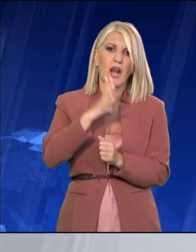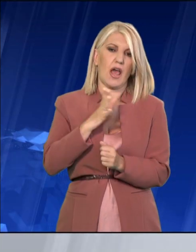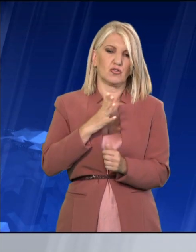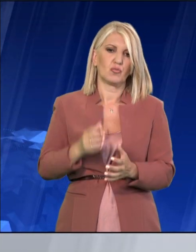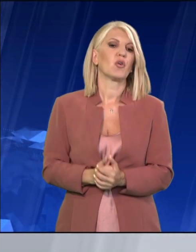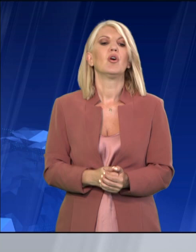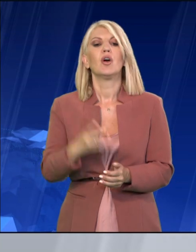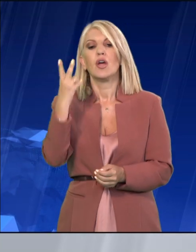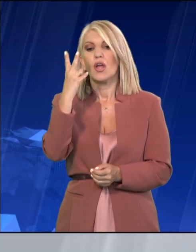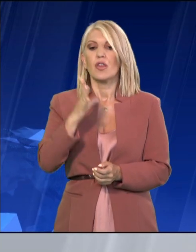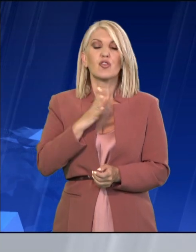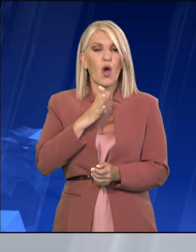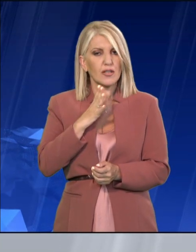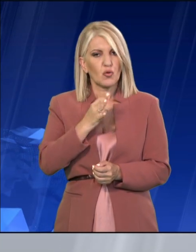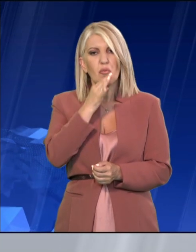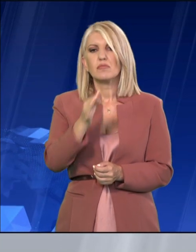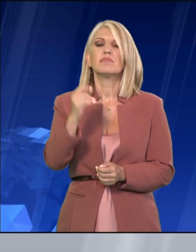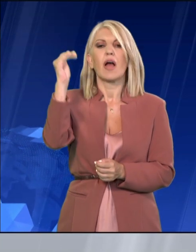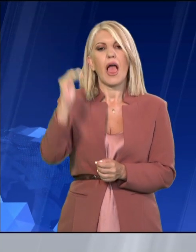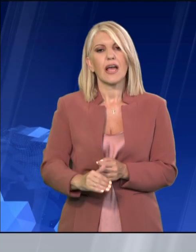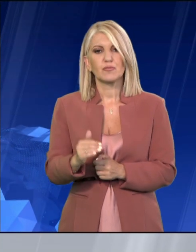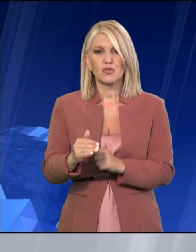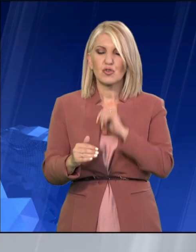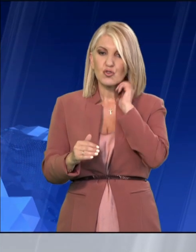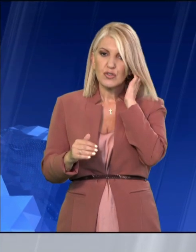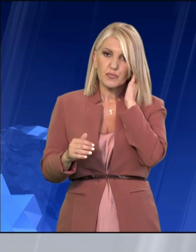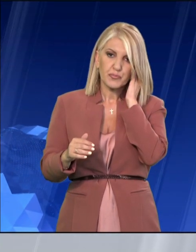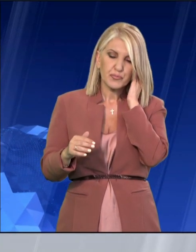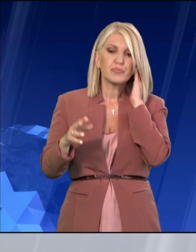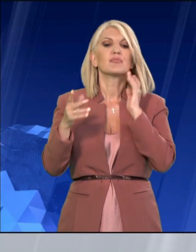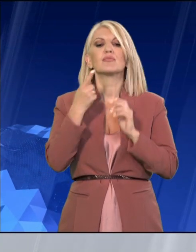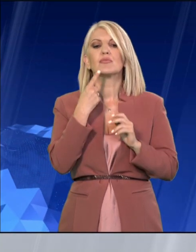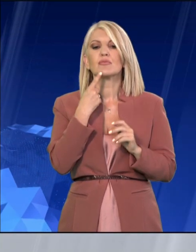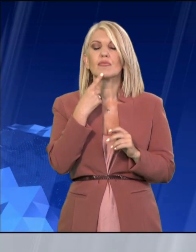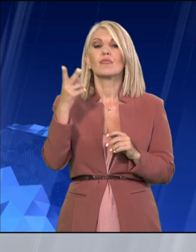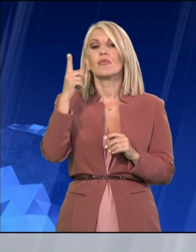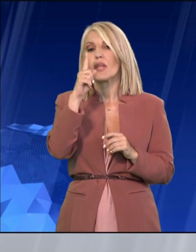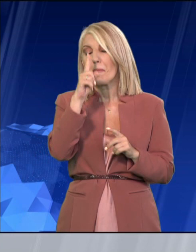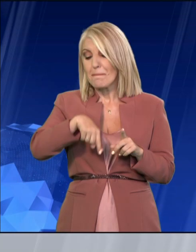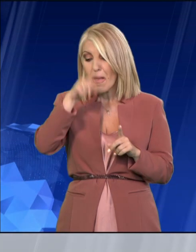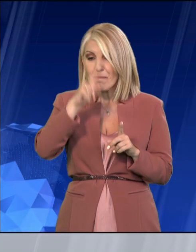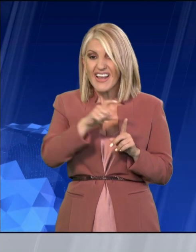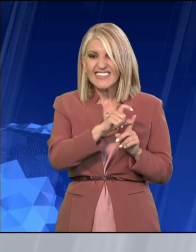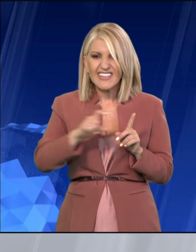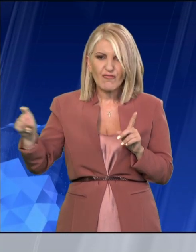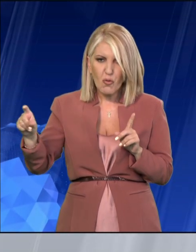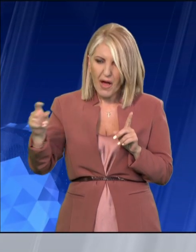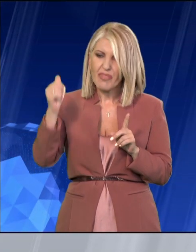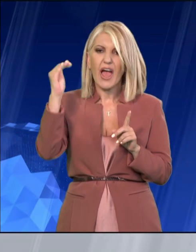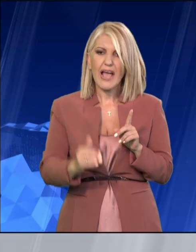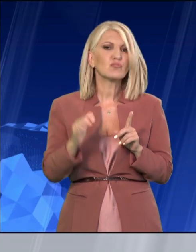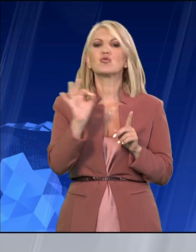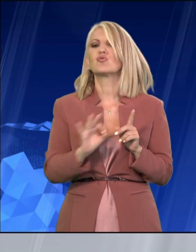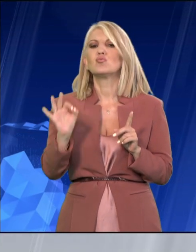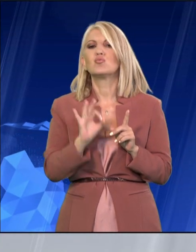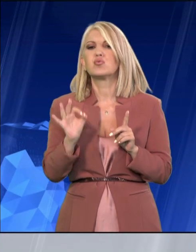ανακοίνωσαν εκτόσεις της τάξης του 20% μόνο για μία ημέρα την εβδομάδα και μόνο από το λιμάνι της Ραφίνας, το οποίο